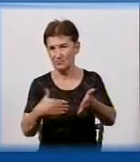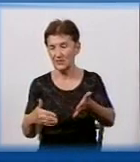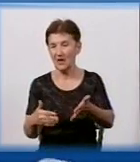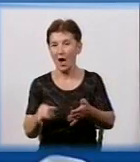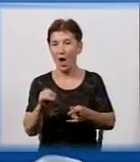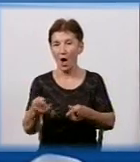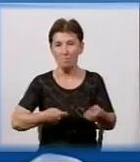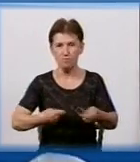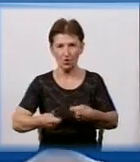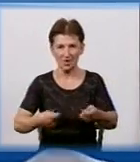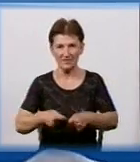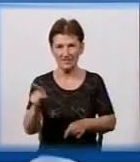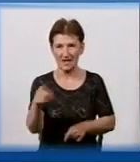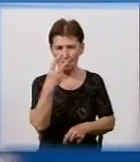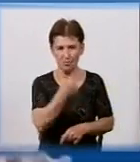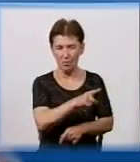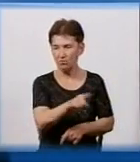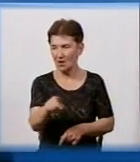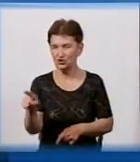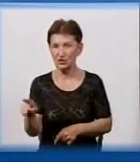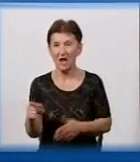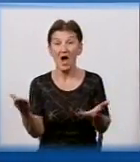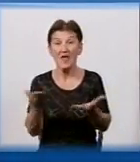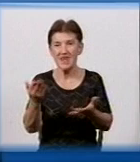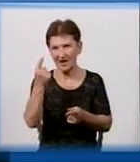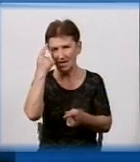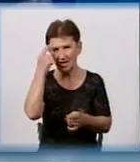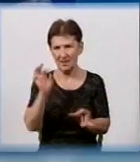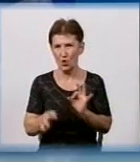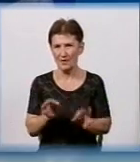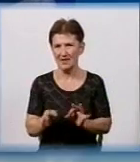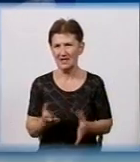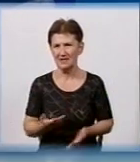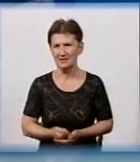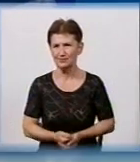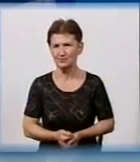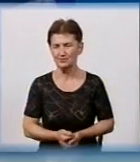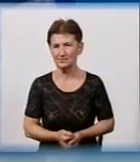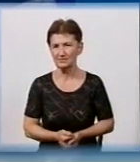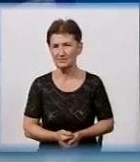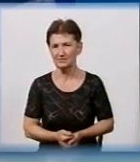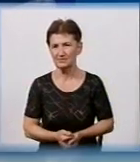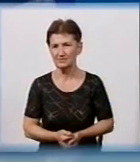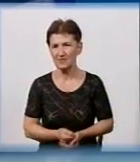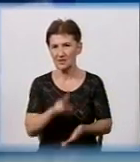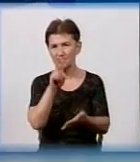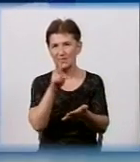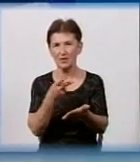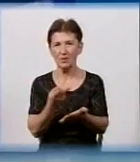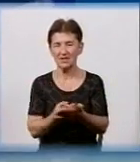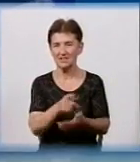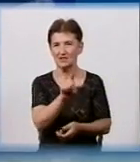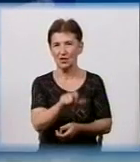побачать, що їхня справа безперспективна, яка логика взагалі? Логика якась? Ви-первых, показати людям, як